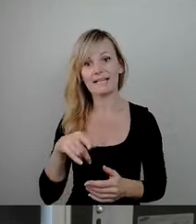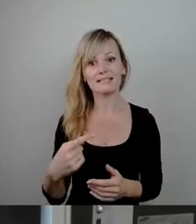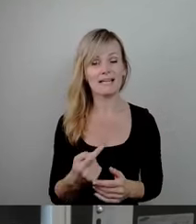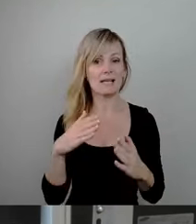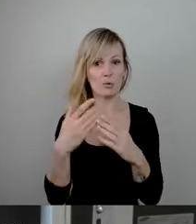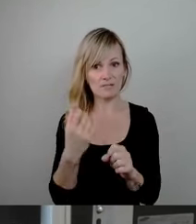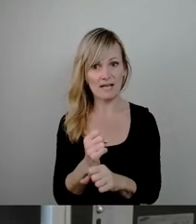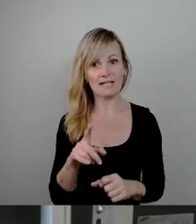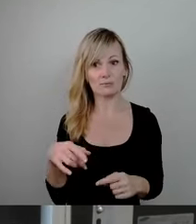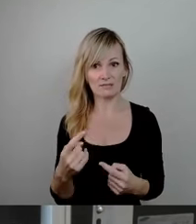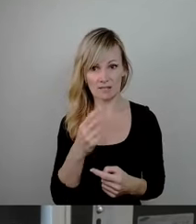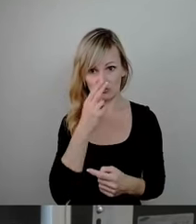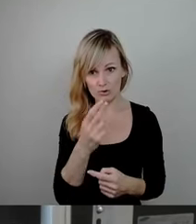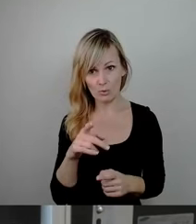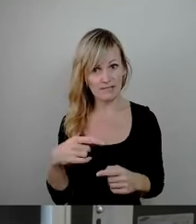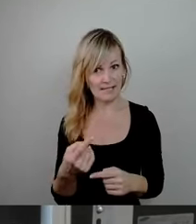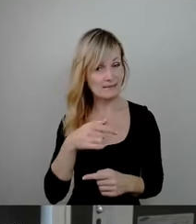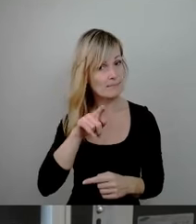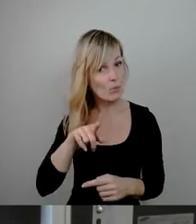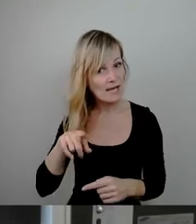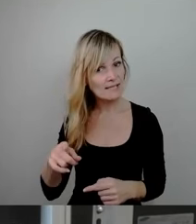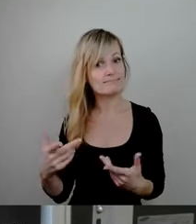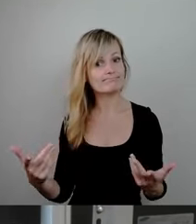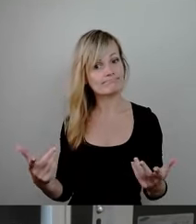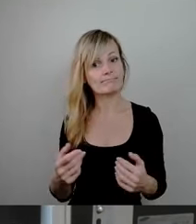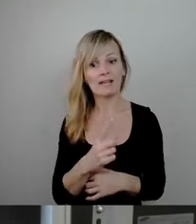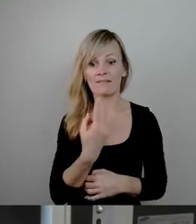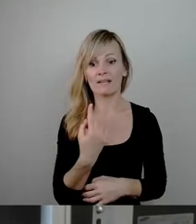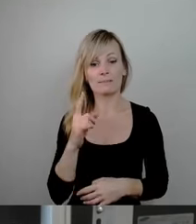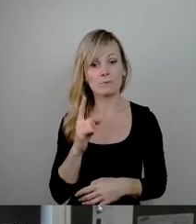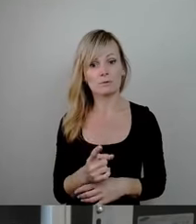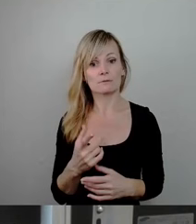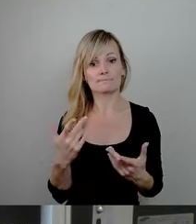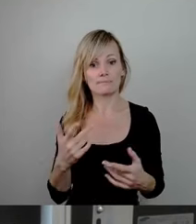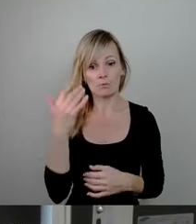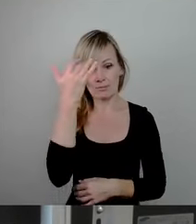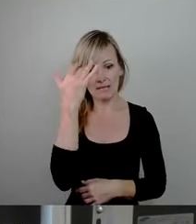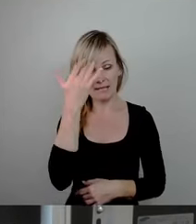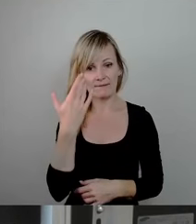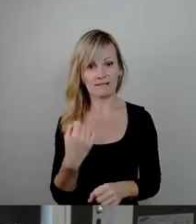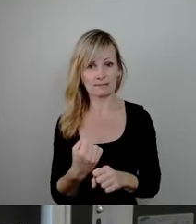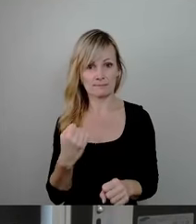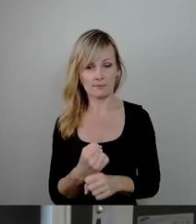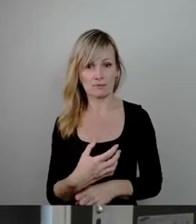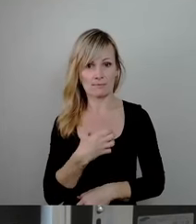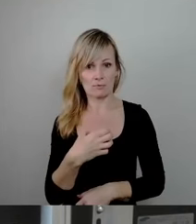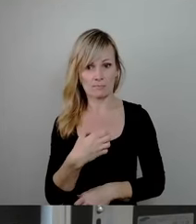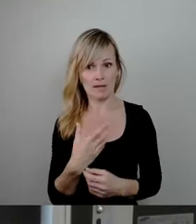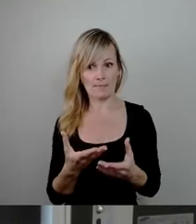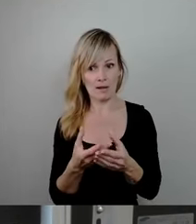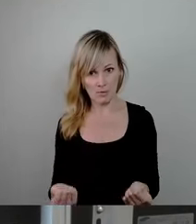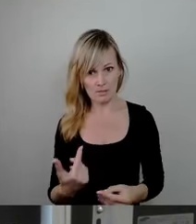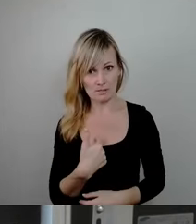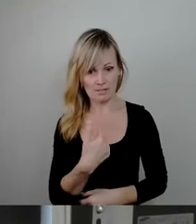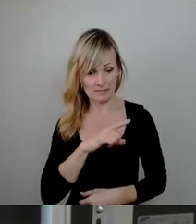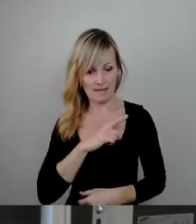wir jetzt, jetzt gilt es halt in den nächsten Monaten, müssen wir uns überlegen, wie wir mit der Problematik umgehen. Und ich wünsche mir, ich